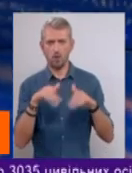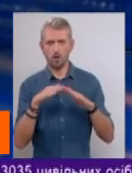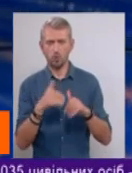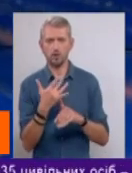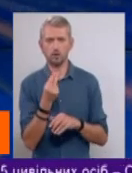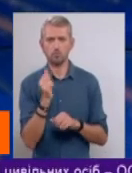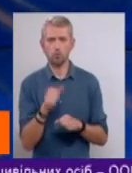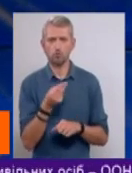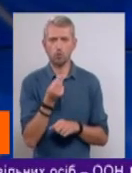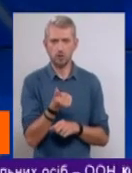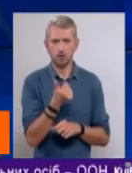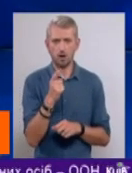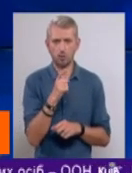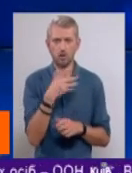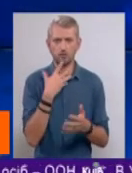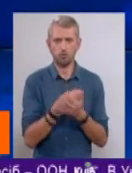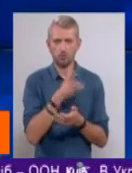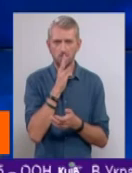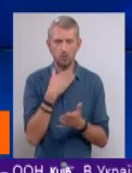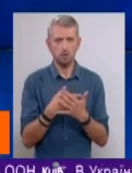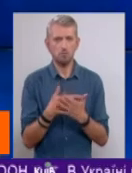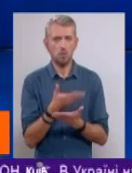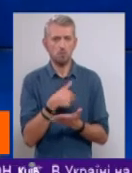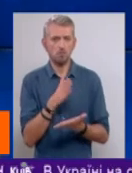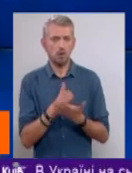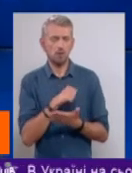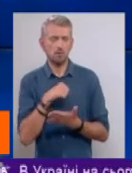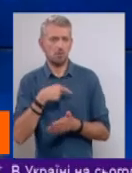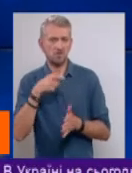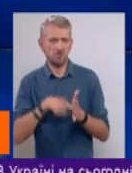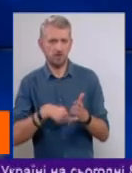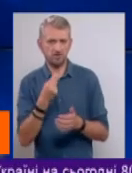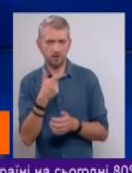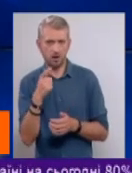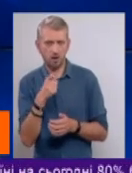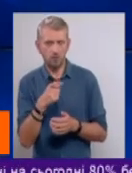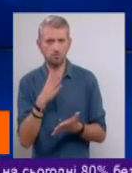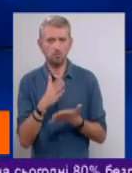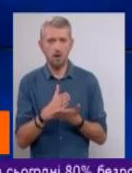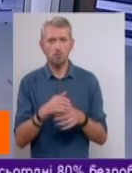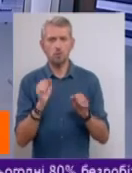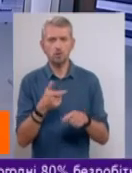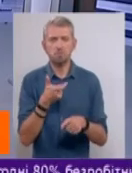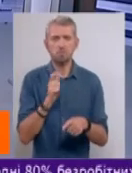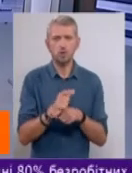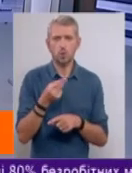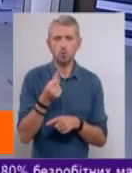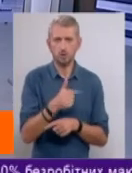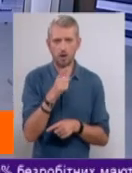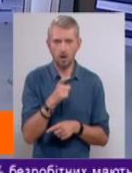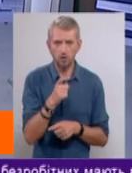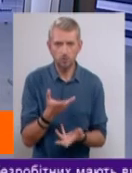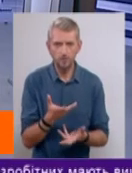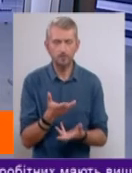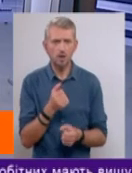купити газу за свою заробітну плату, що ми, нібито, маємо найдешевшу ціну газу, ми маємо можливість найбільше купити за свою середню заробітну плату газу.